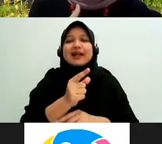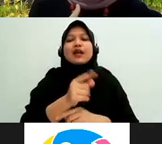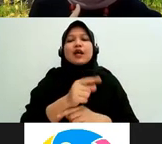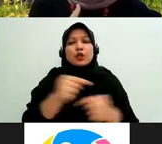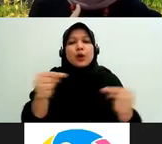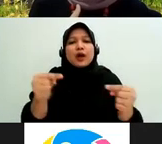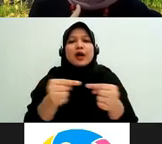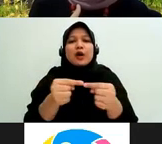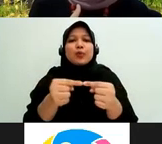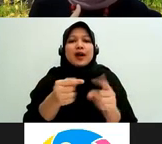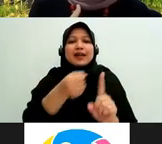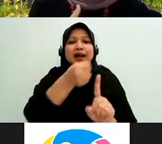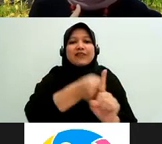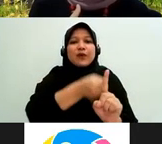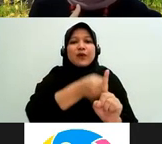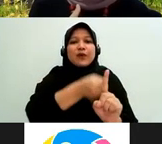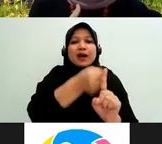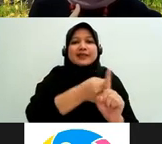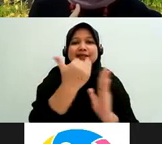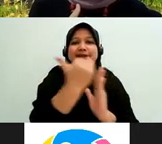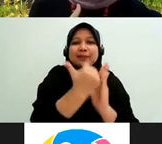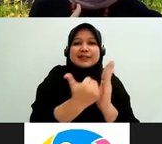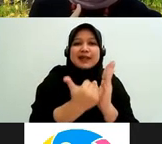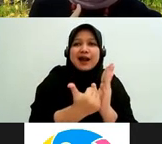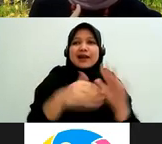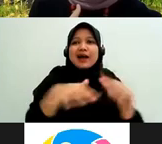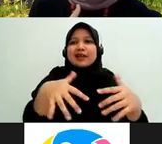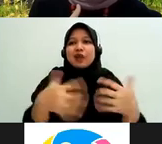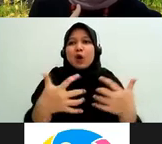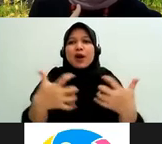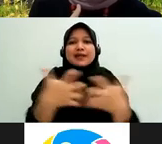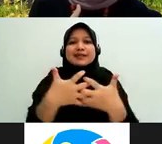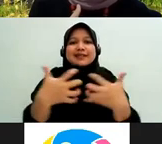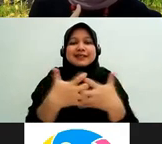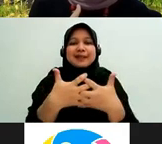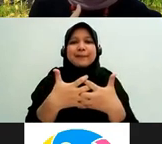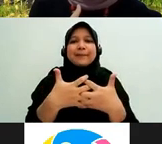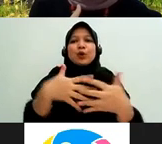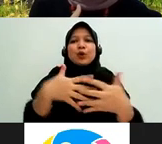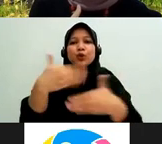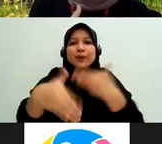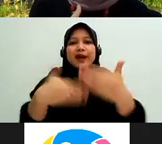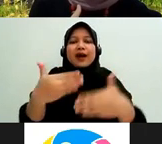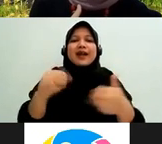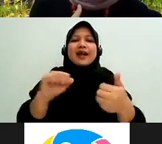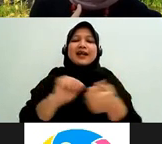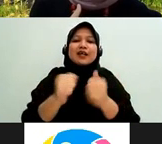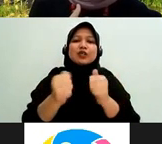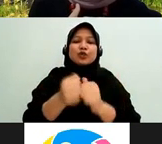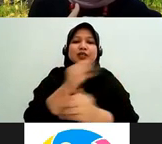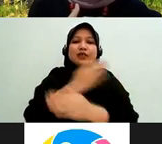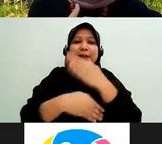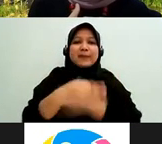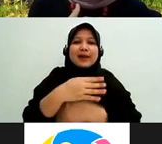kebijakan atau perubahan sistemik gitu ya dalam penanganan perkara difabel yang berhadapan dengan hukum